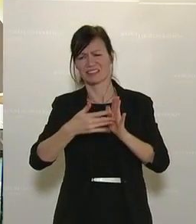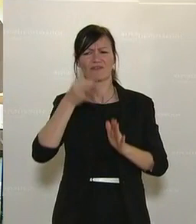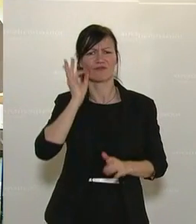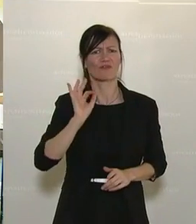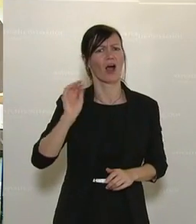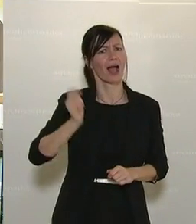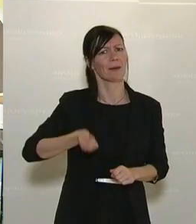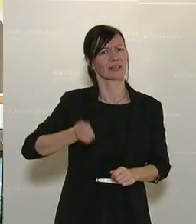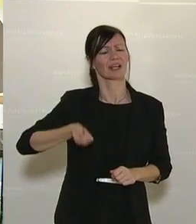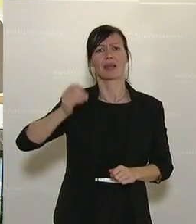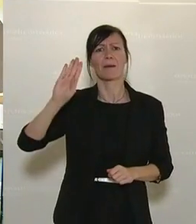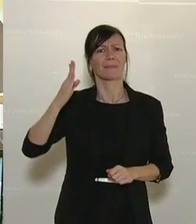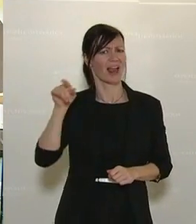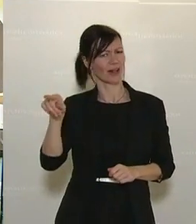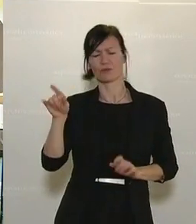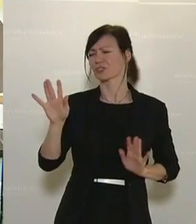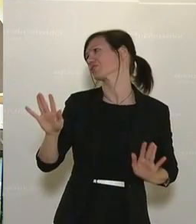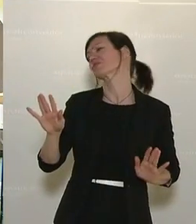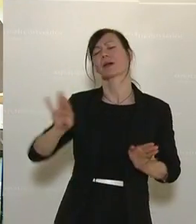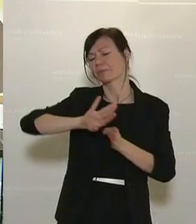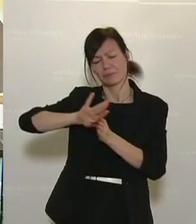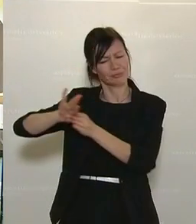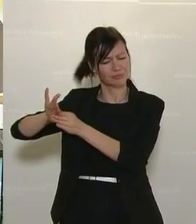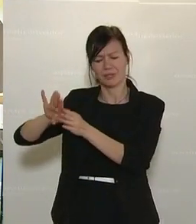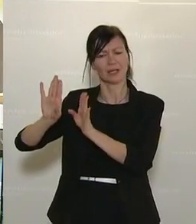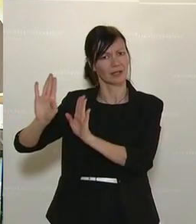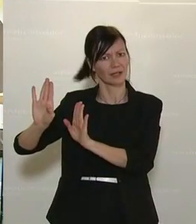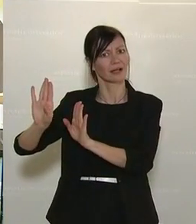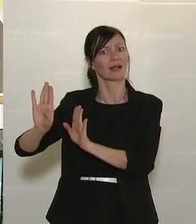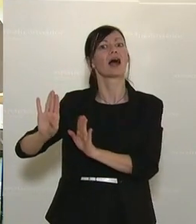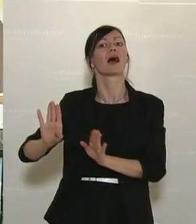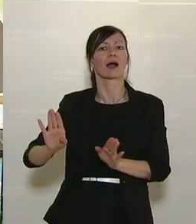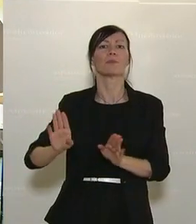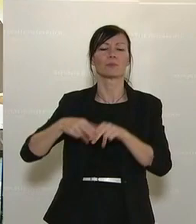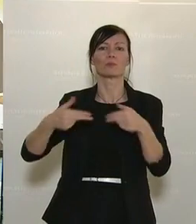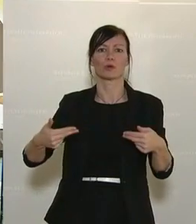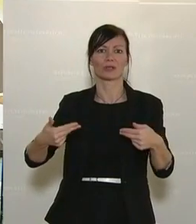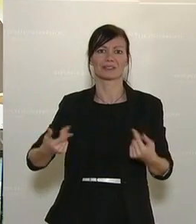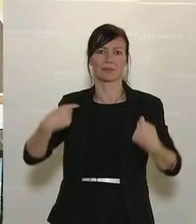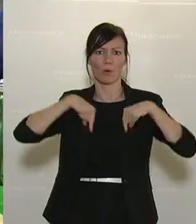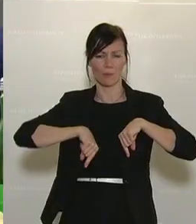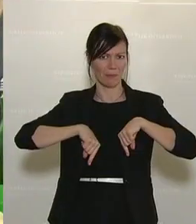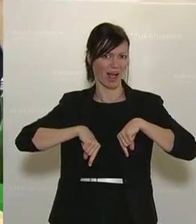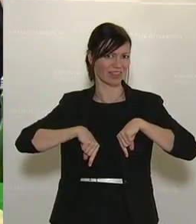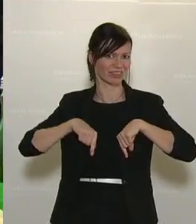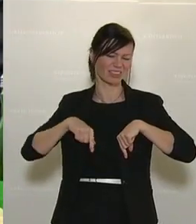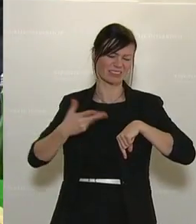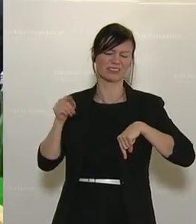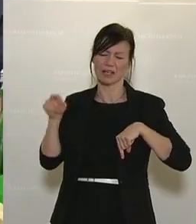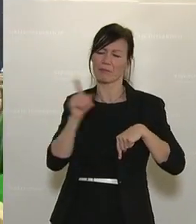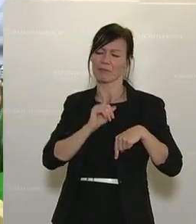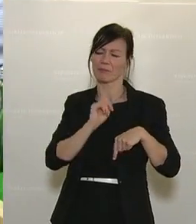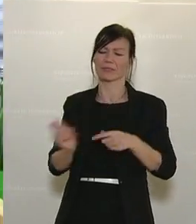Belakowitsch-Ineven, da sei jetzt einmal hingestellt. Ihr Bundesbederbmann hat es ja dann ein bisschen zurückgepfiffen. Aber wieso kann man gegen